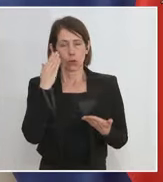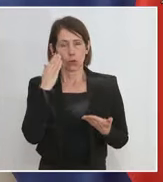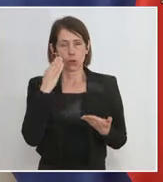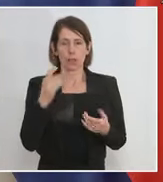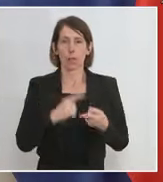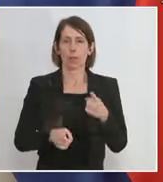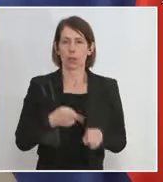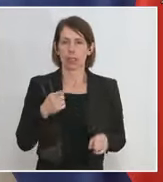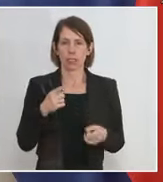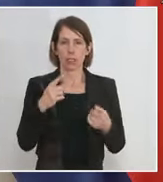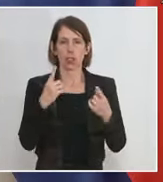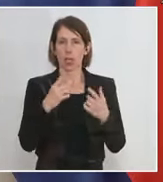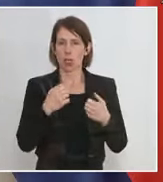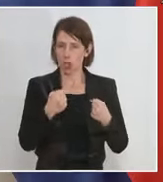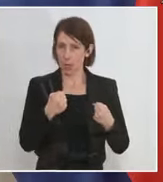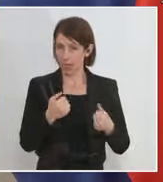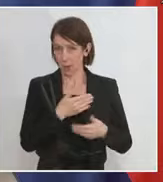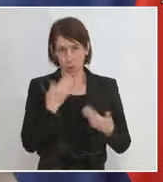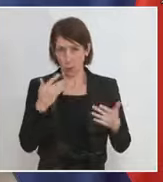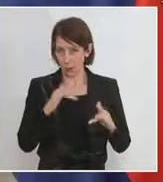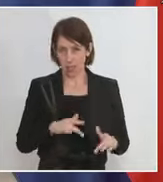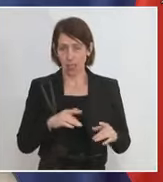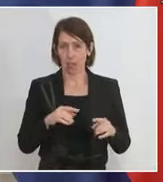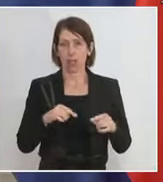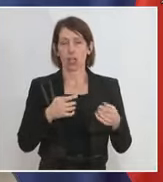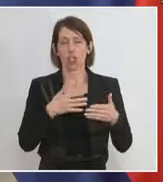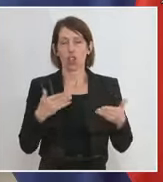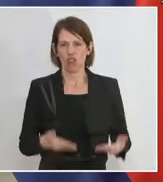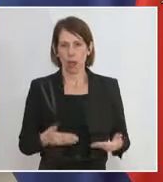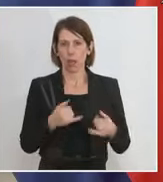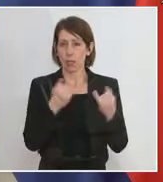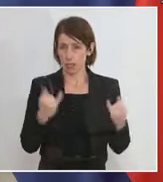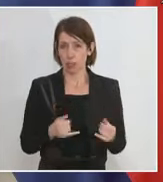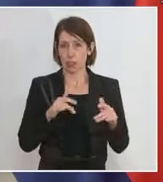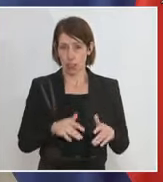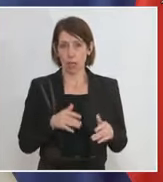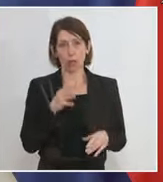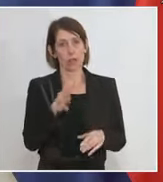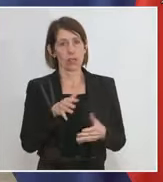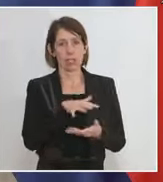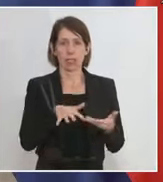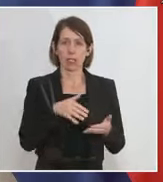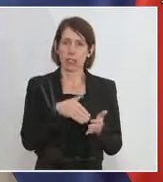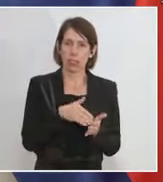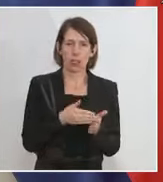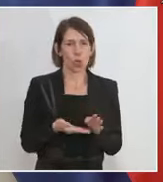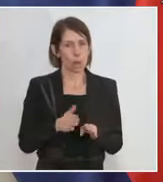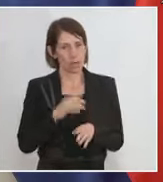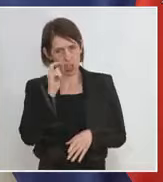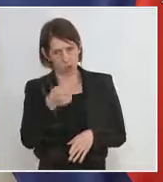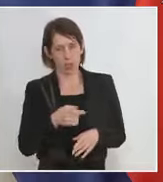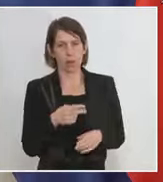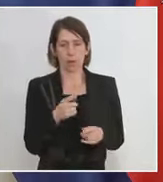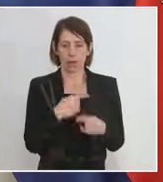Instabilitäten, gerade in Staaten mit schwachen Institutionen, sich noch weiter verstärken werden. Das heißt, wir stehen erst am Beginn einer,